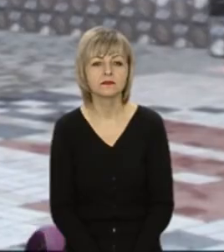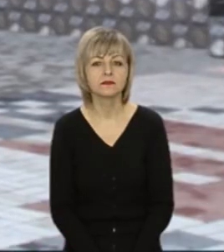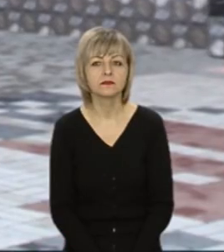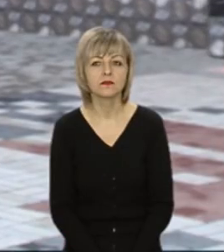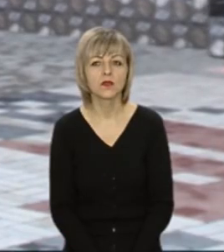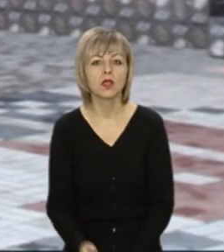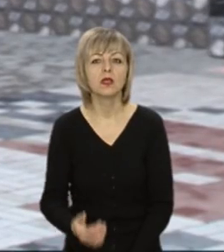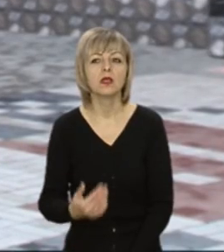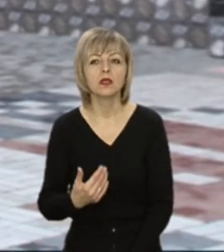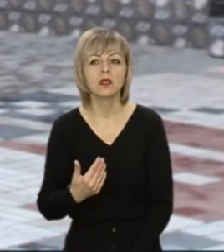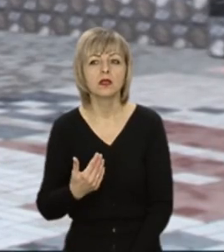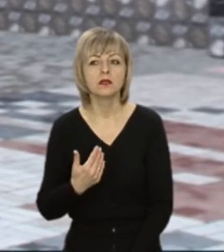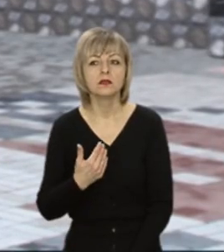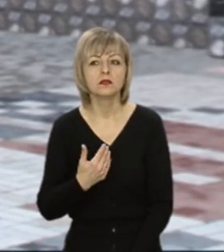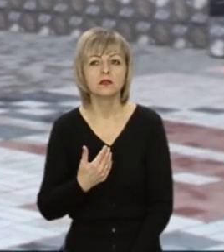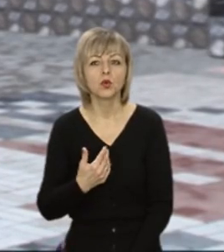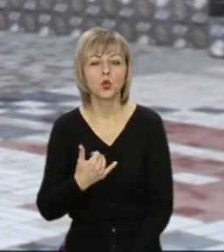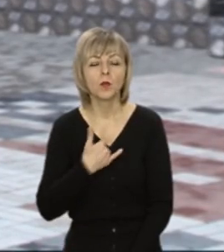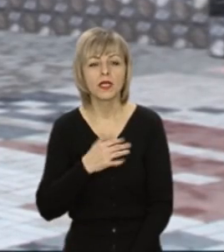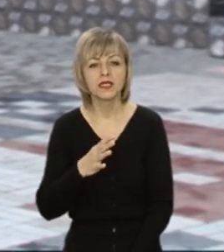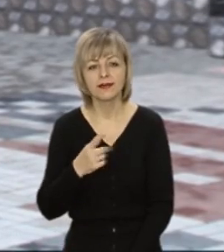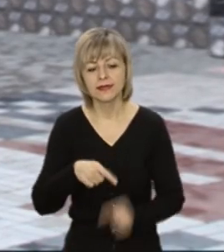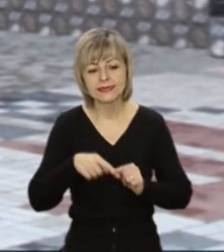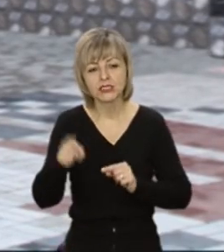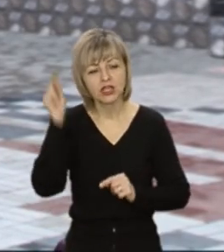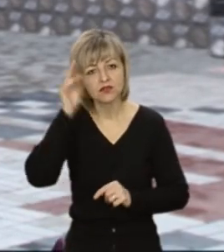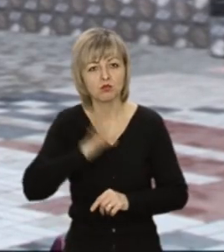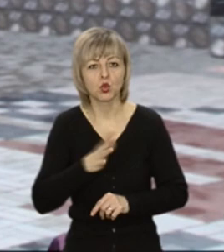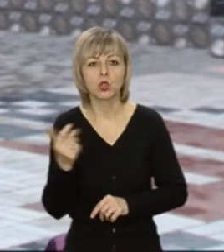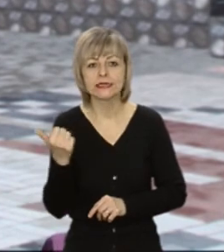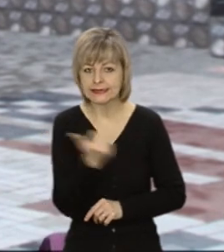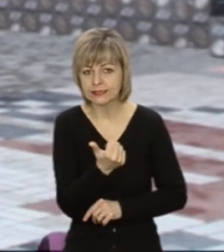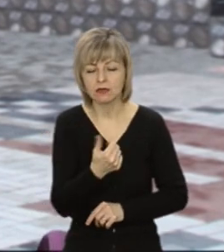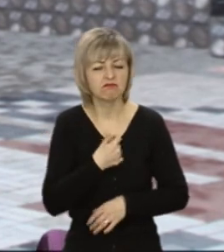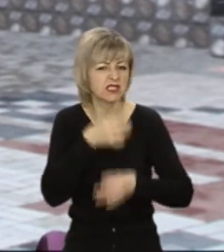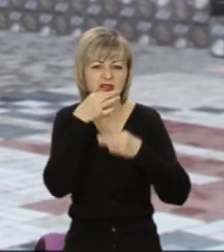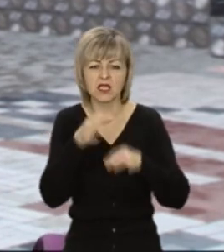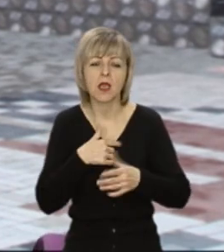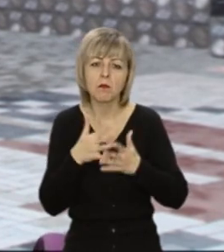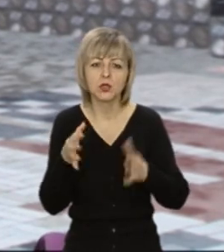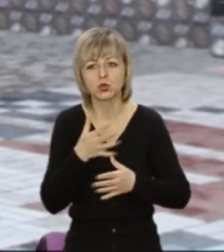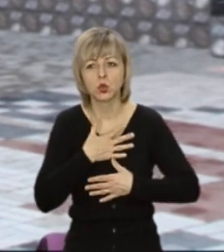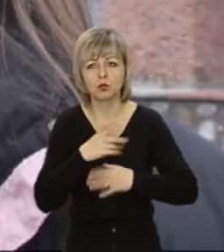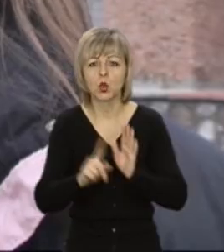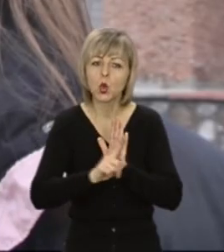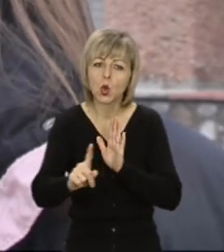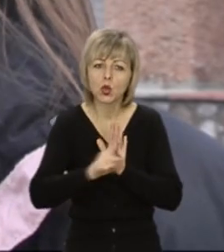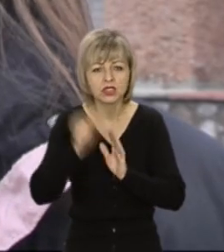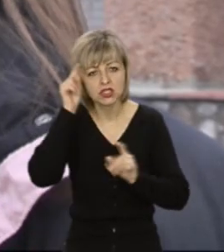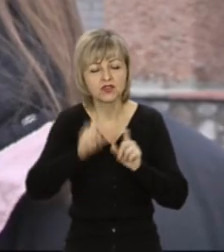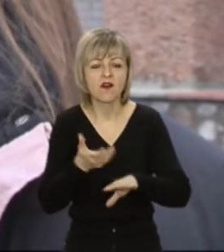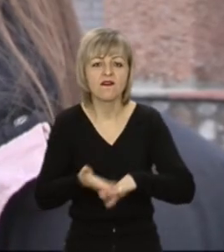Мене тримали дистанційне навчання тиждень. Мені вона не сподобалася, бо я більше люблю ходити в школу.